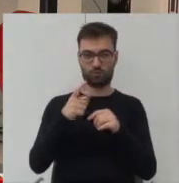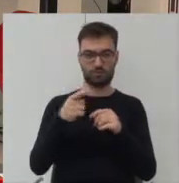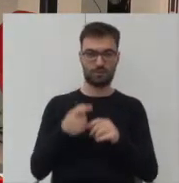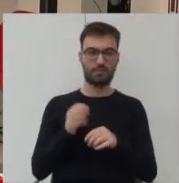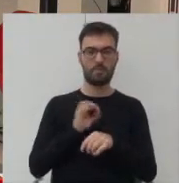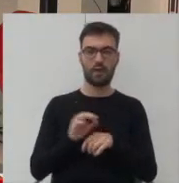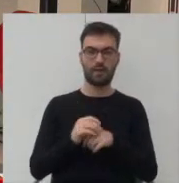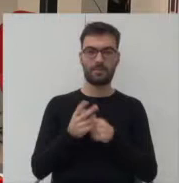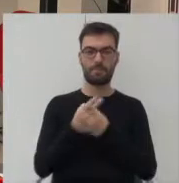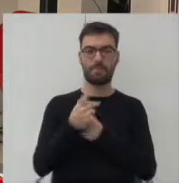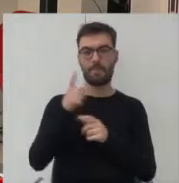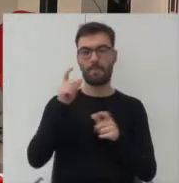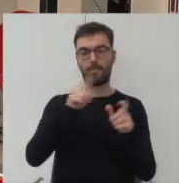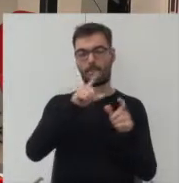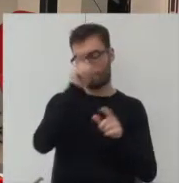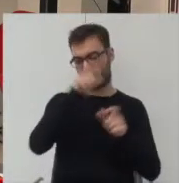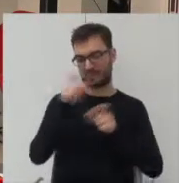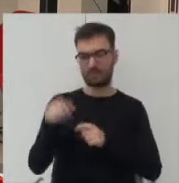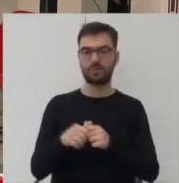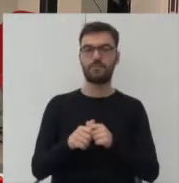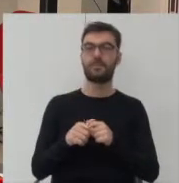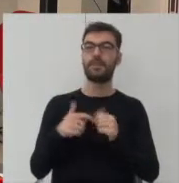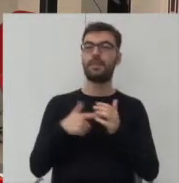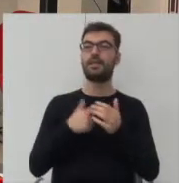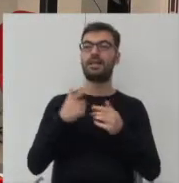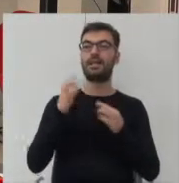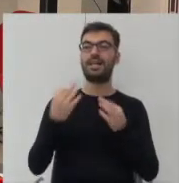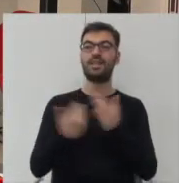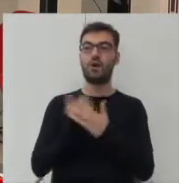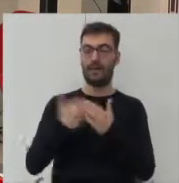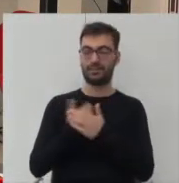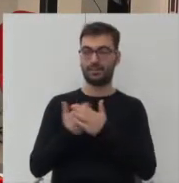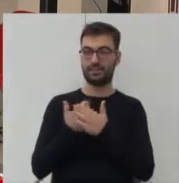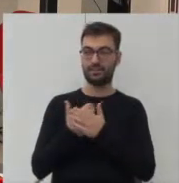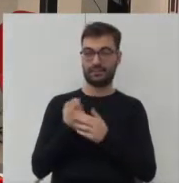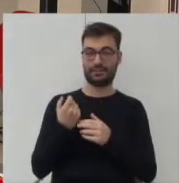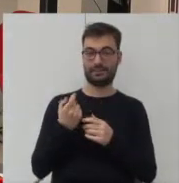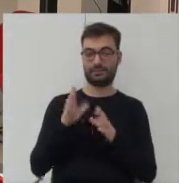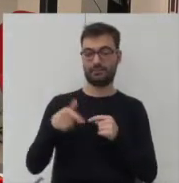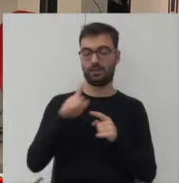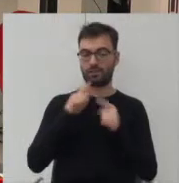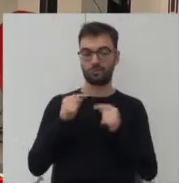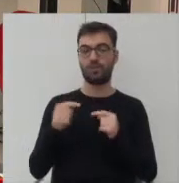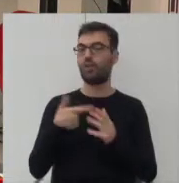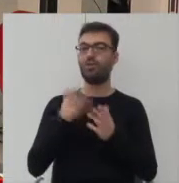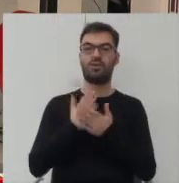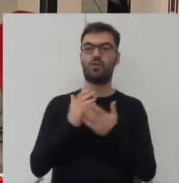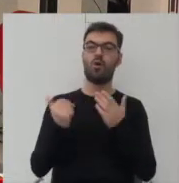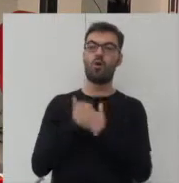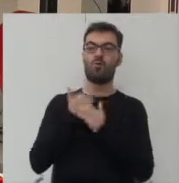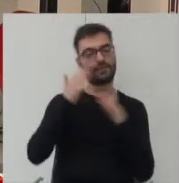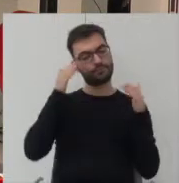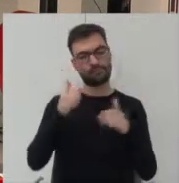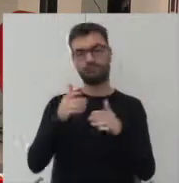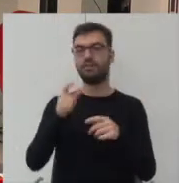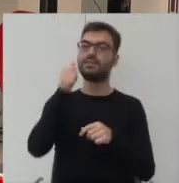I to jest bardzo ważne. sensie, że jakby te innowacje, o których my dzisiaj będziemy mówili za chwilę, to nie są tylko innowacje, które służą temu, żeby